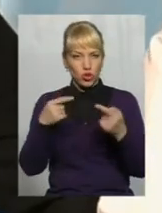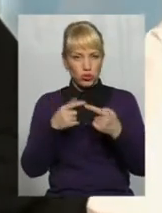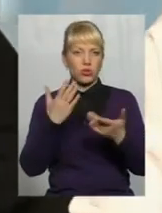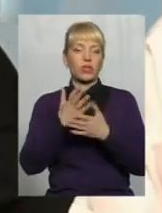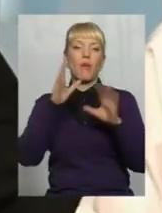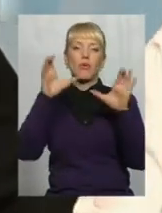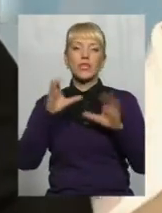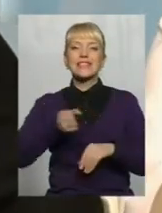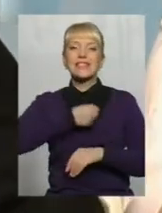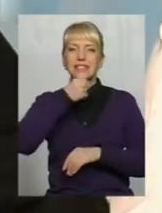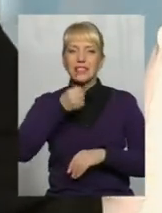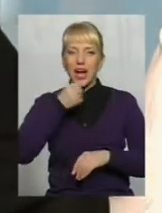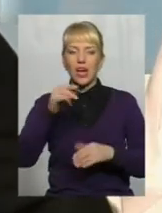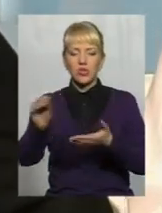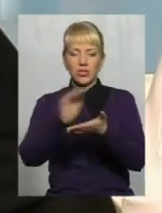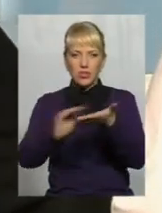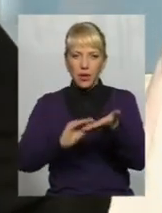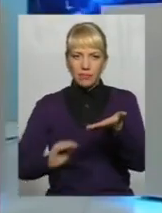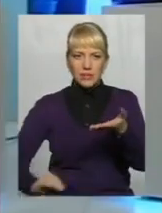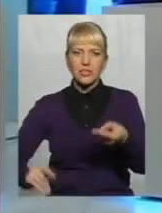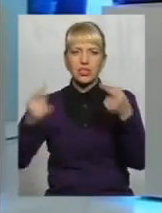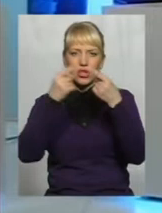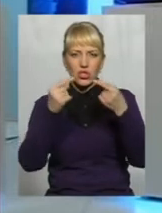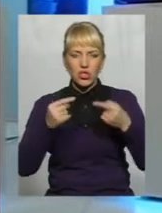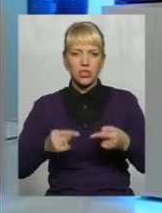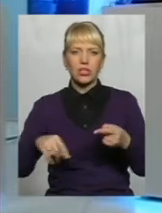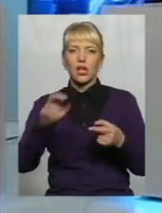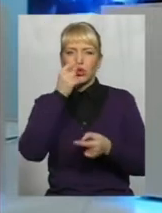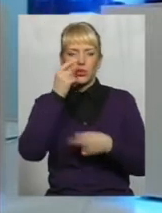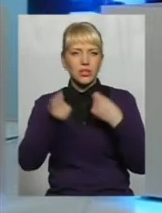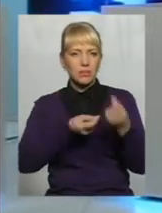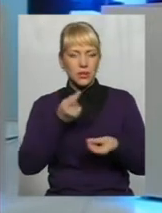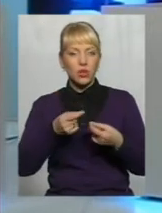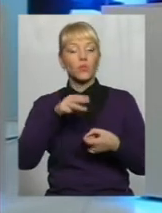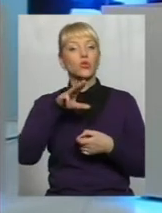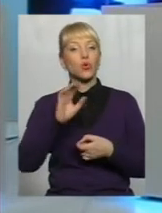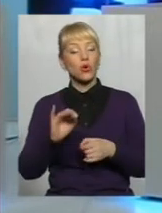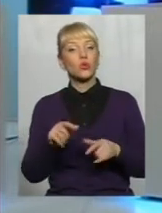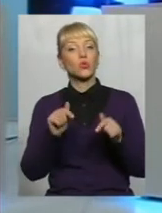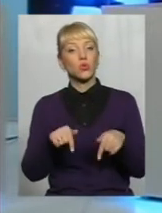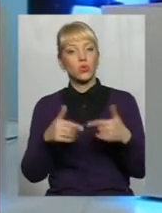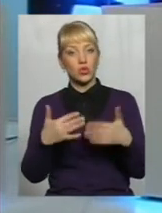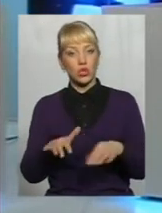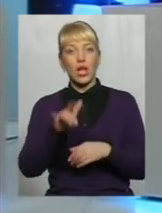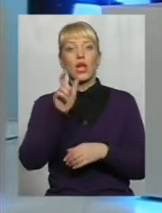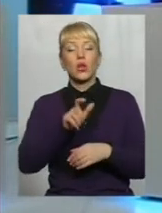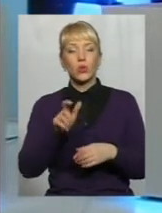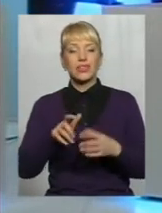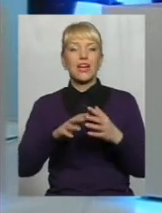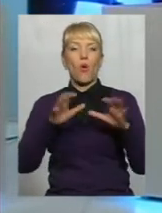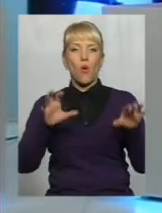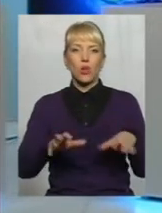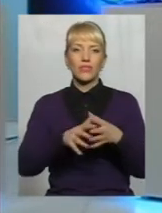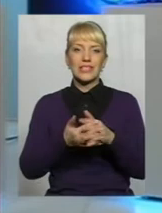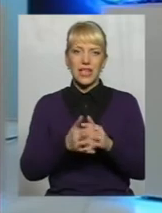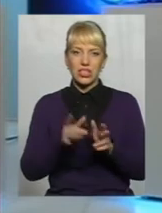конкретно Розширені, виписані до маленьких дрібниць То тут вже люди голови сільських і селищних рад,